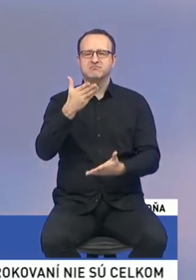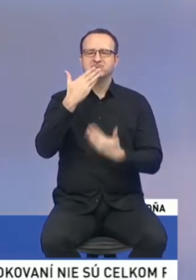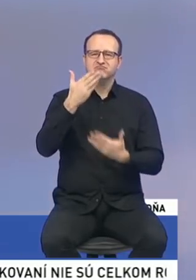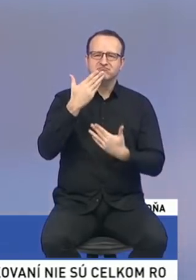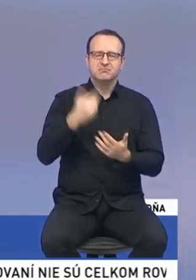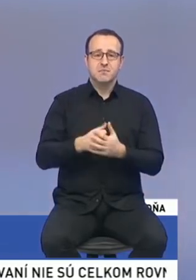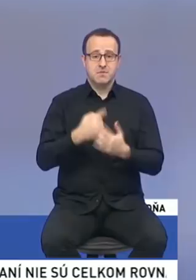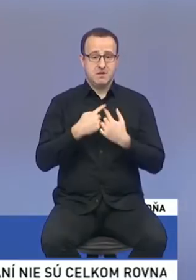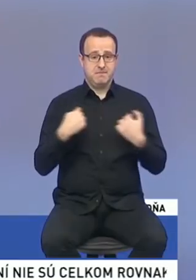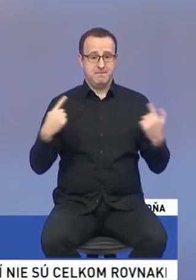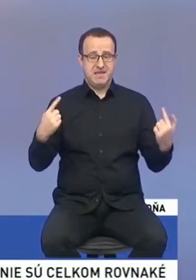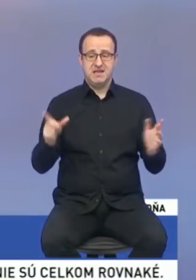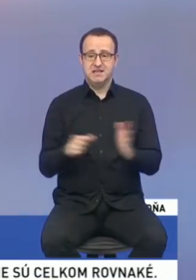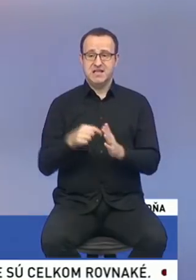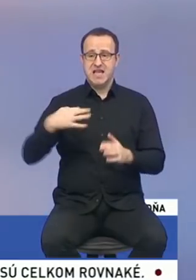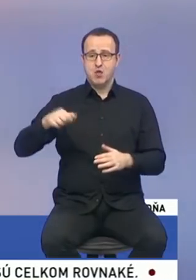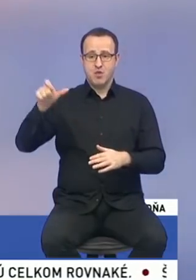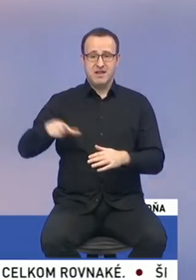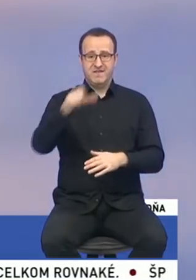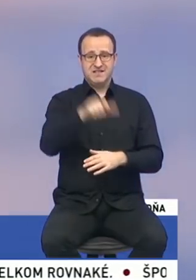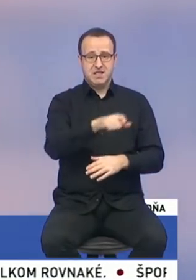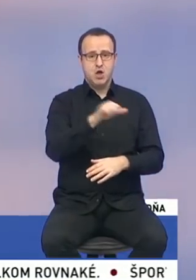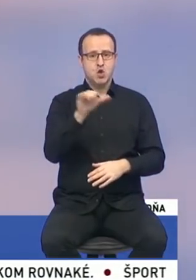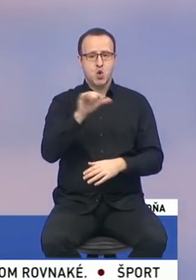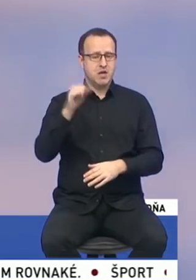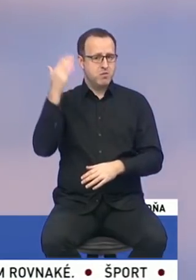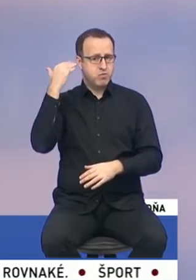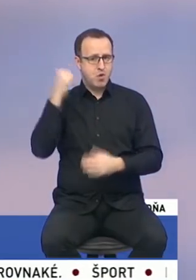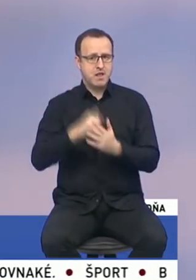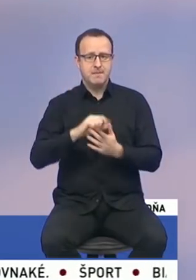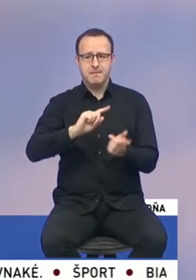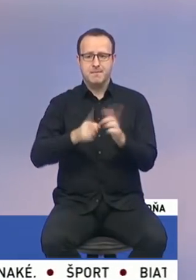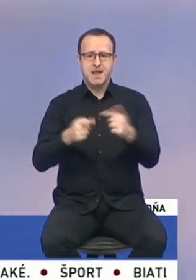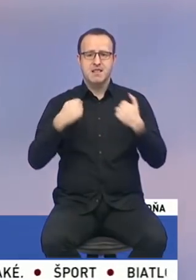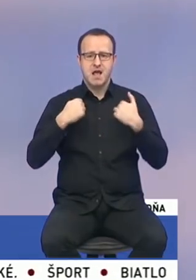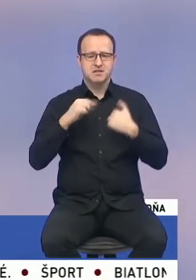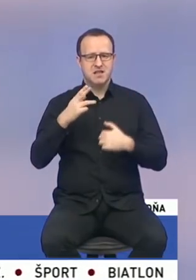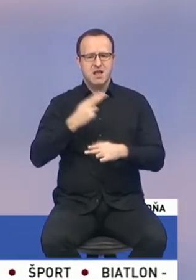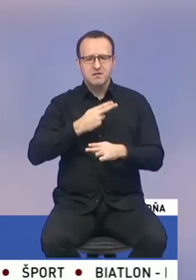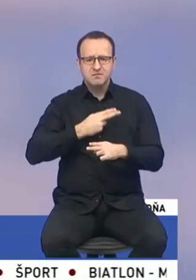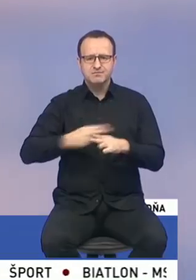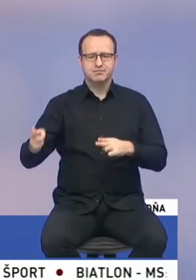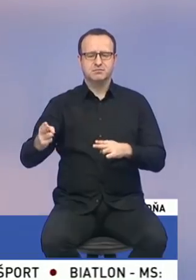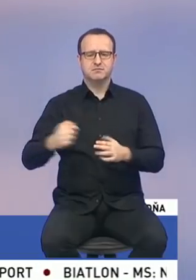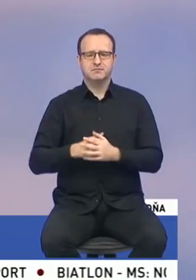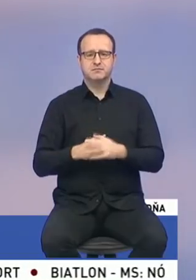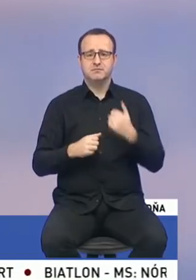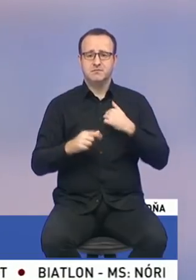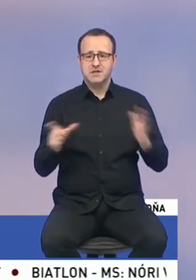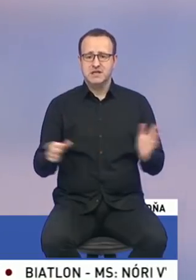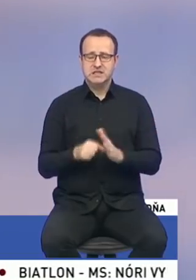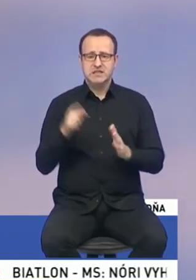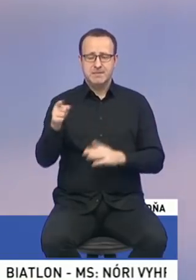My sme sa s jednotlivcami, ktorí boli pre nás neúplne čistí, tak sme sa s nimi